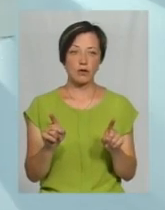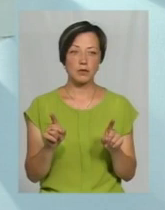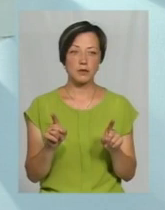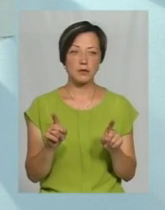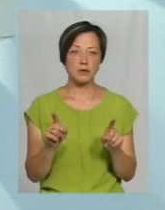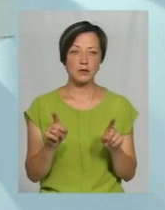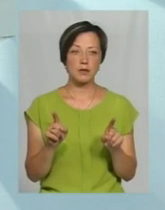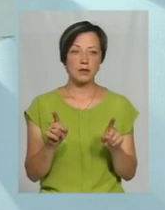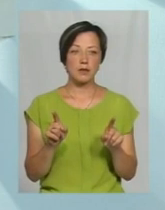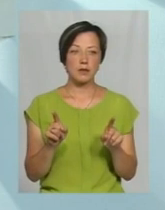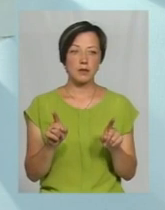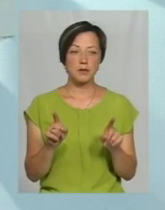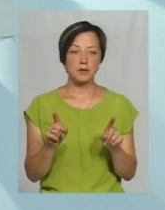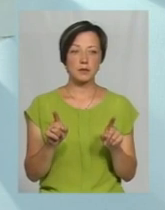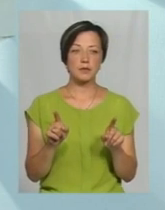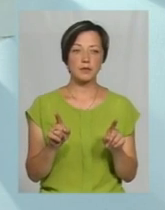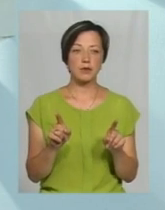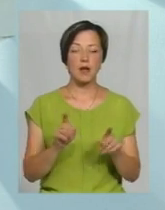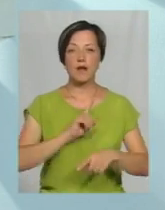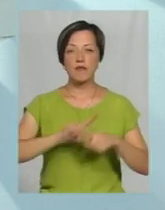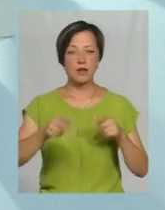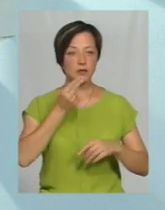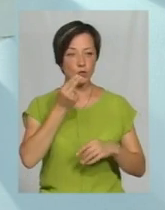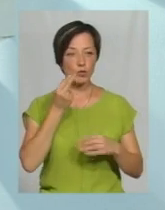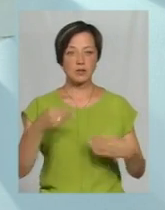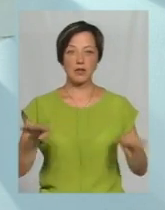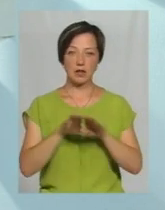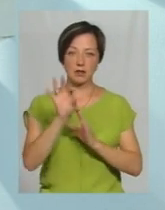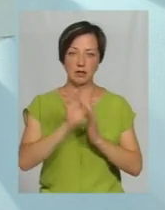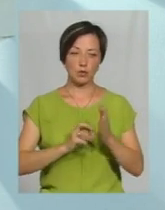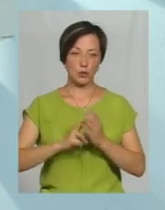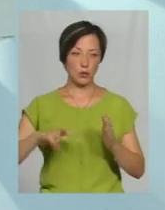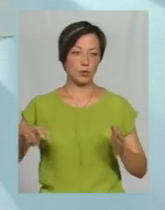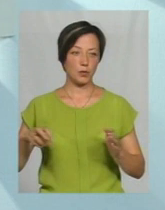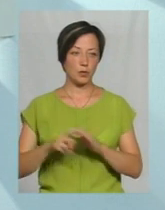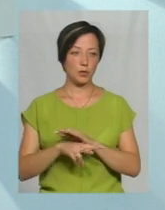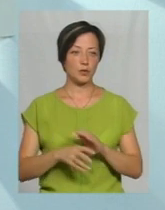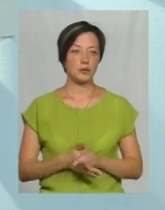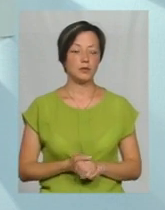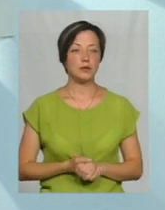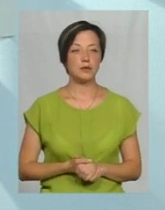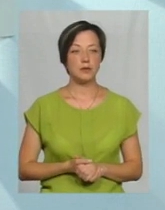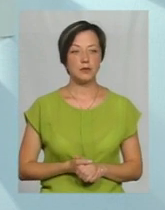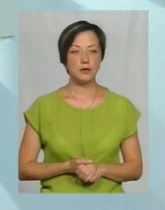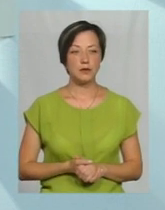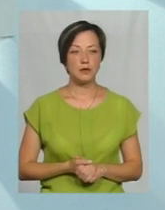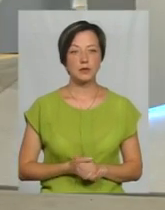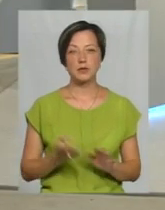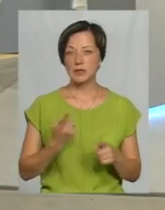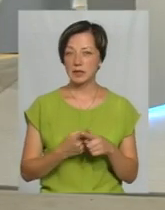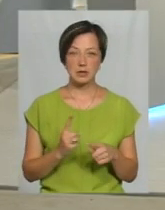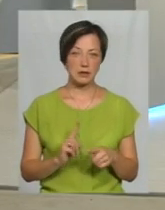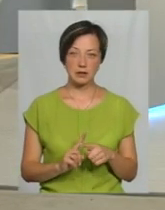тих фастфудах, то закривалися і втікали. Але ж це